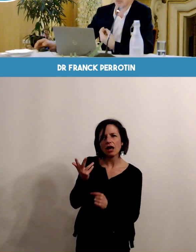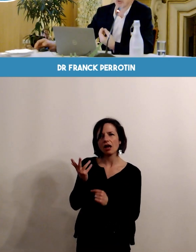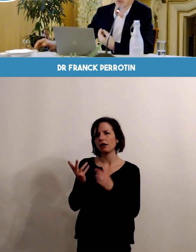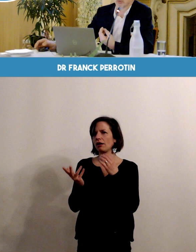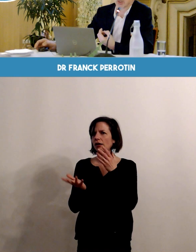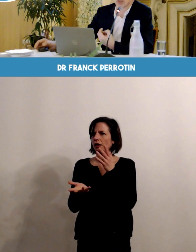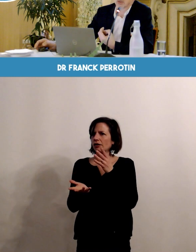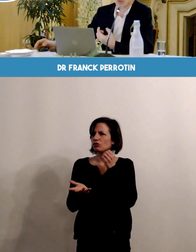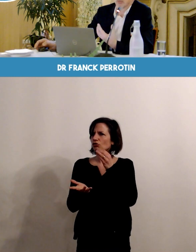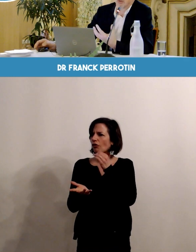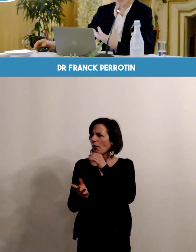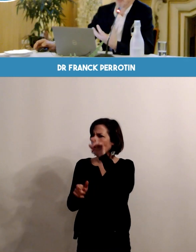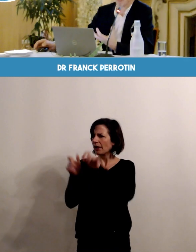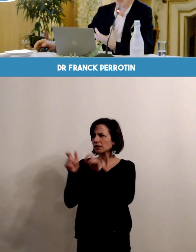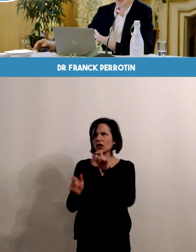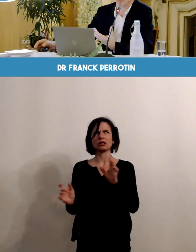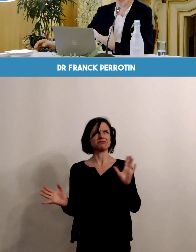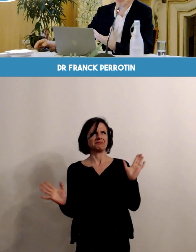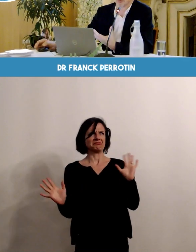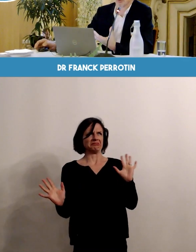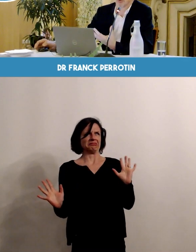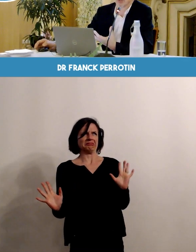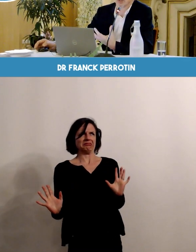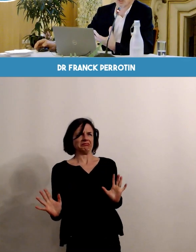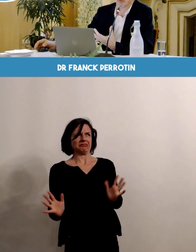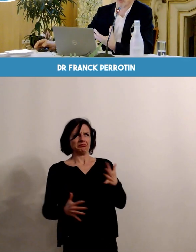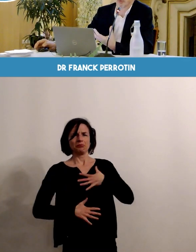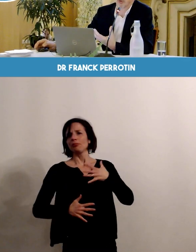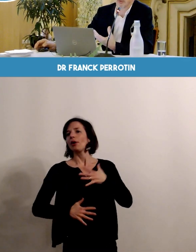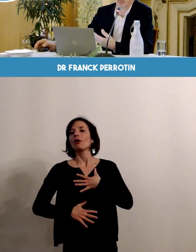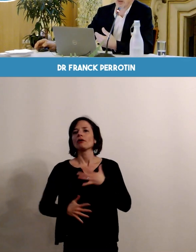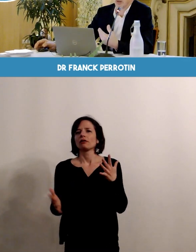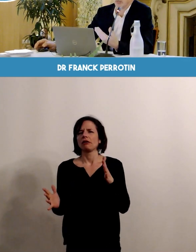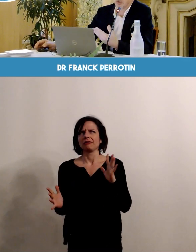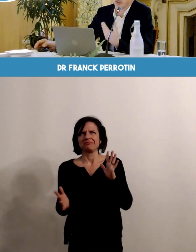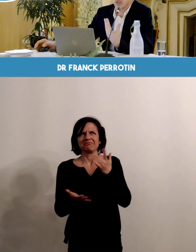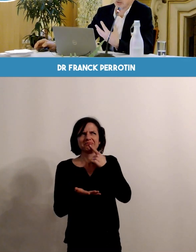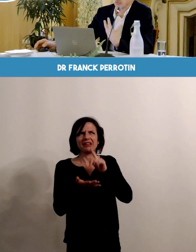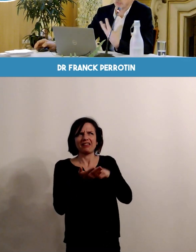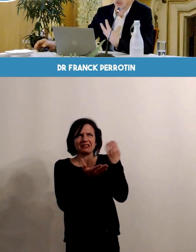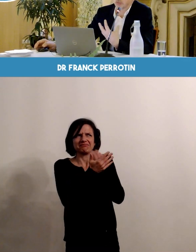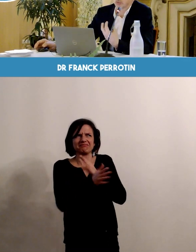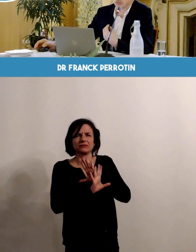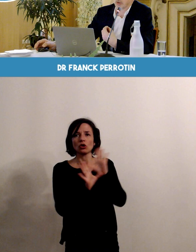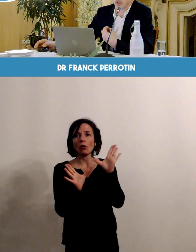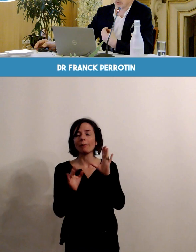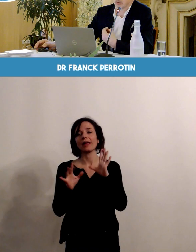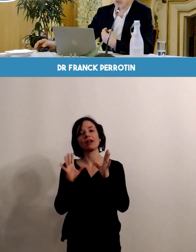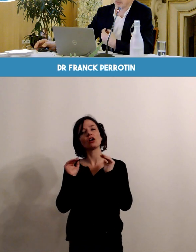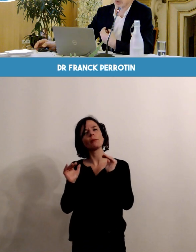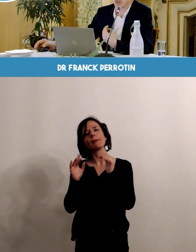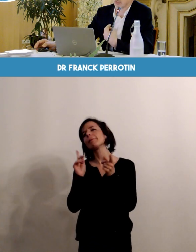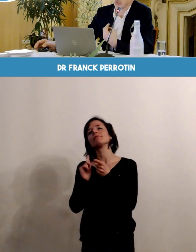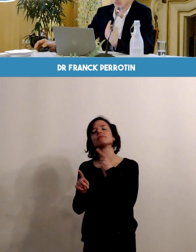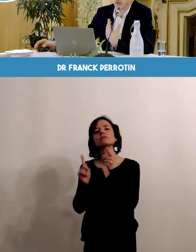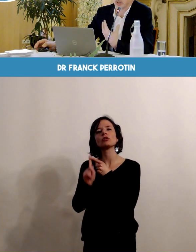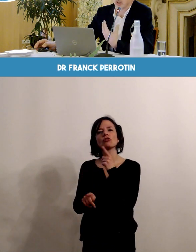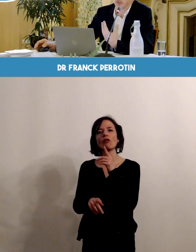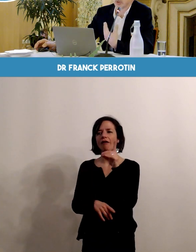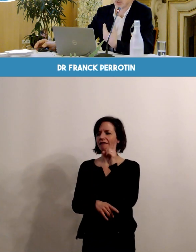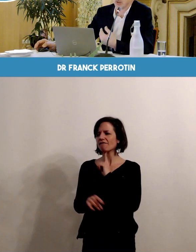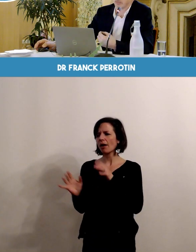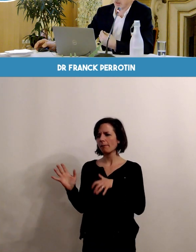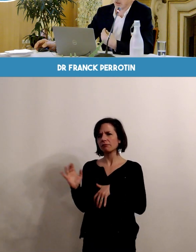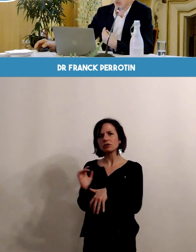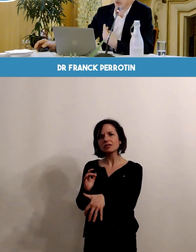abord que ça puisse effrayer pendant la grossesse en disant on ne va pas me parler de pathologie, moi ça me fait peur et en fait c'est toujours quelque chose quand même que les